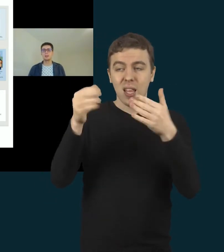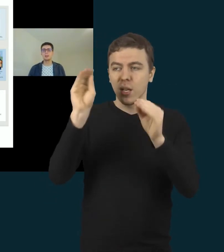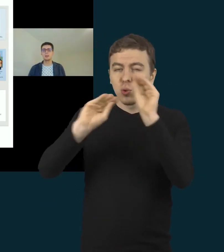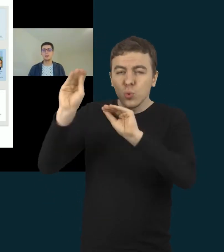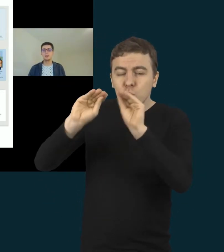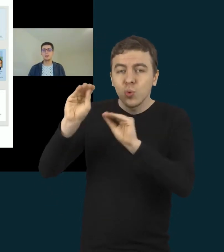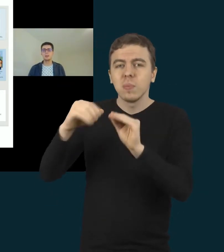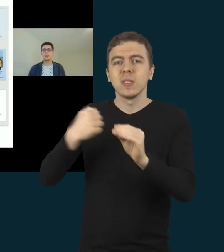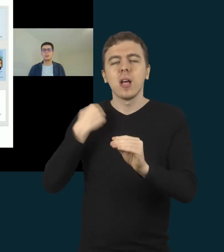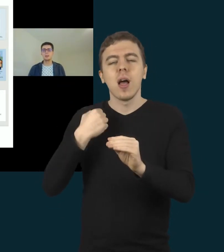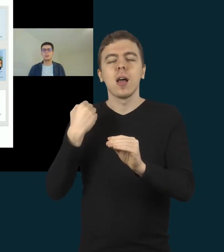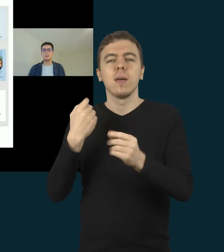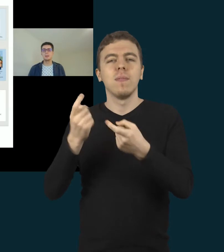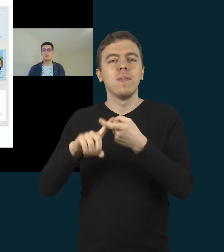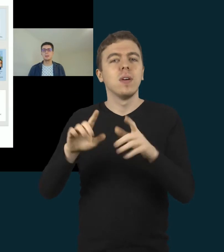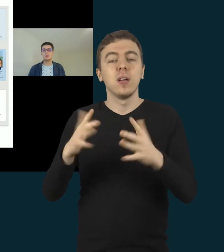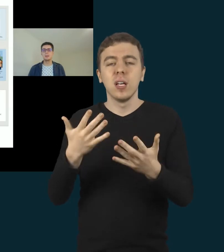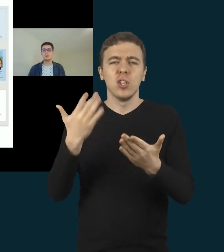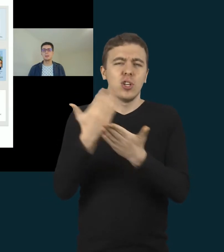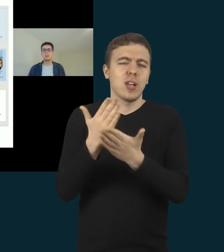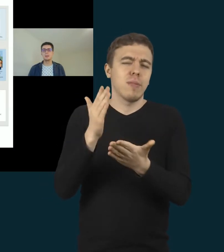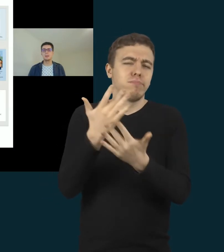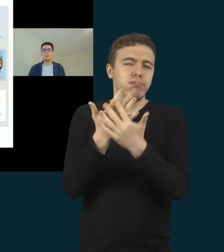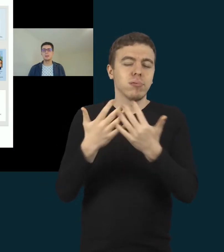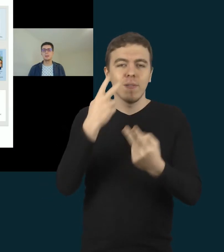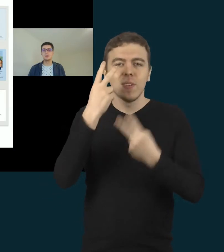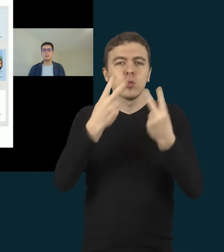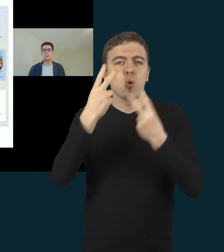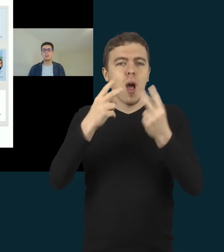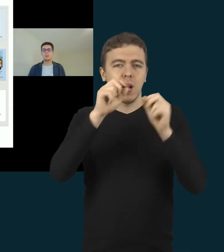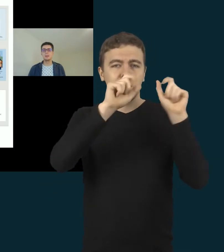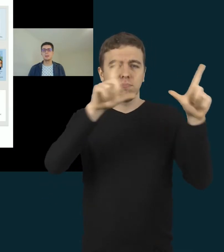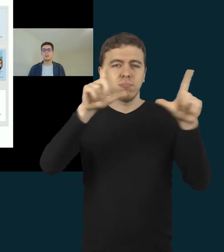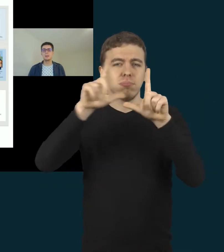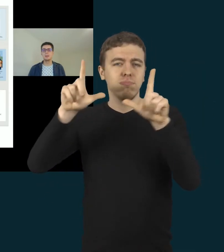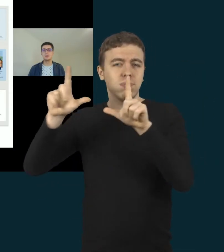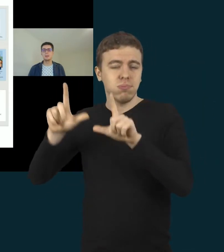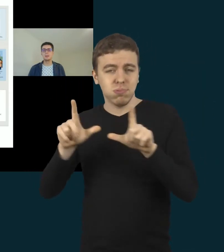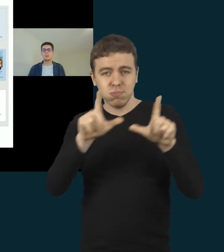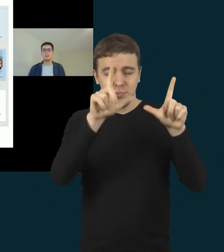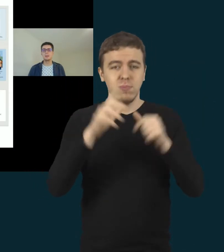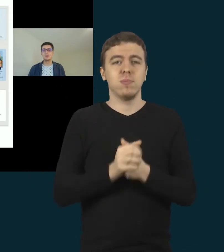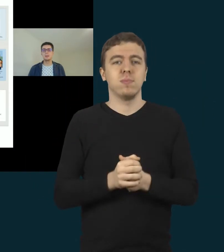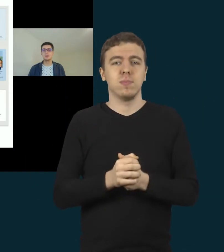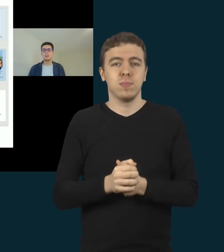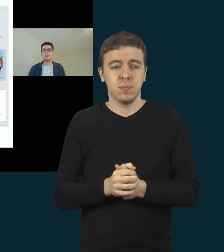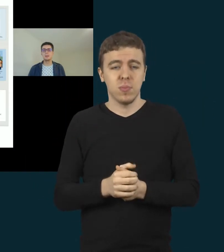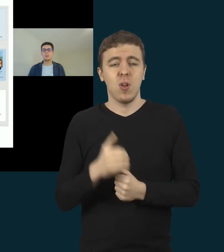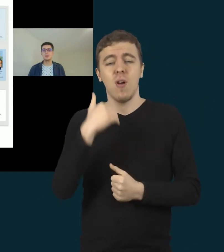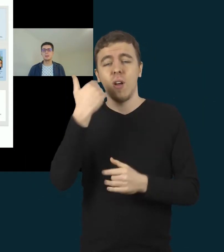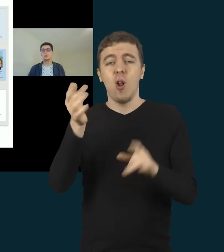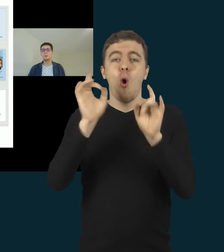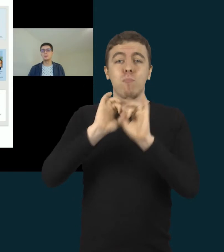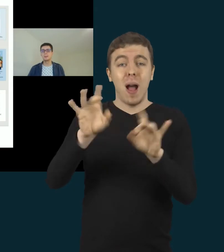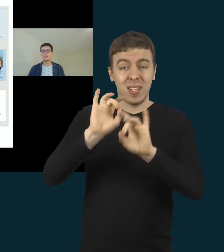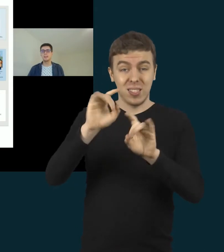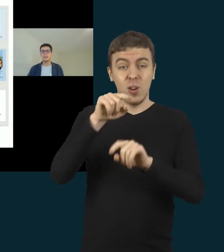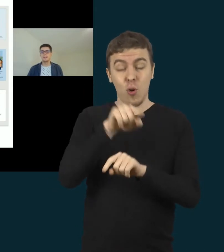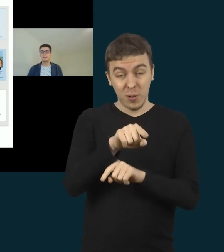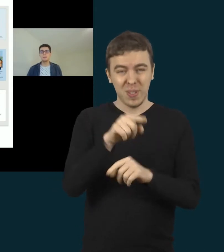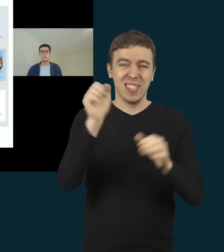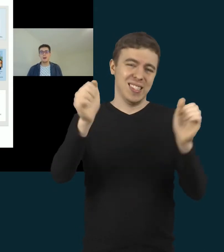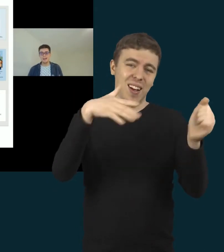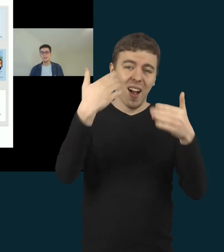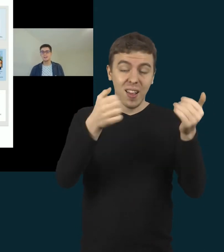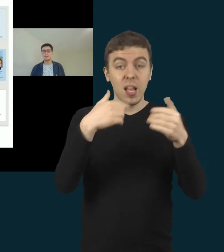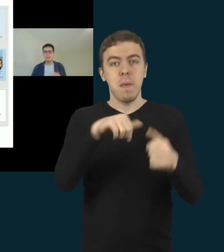su įvairiom vizualizacijom. Ir tas po to, tuos pasakojimus, tas skaitrės